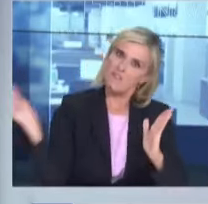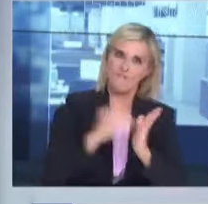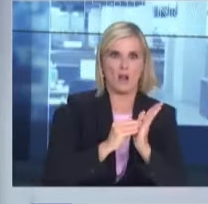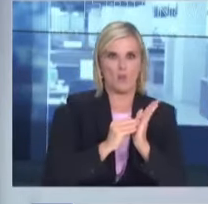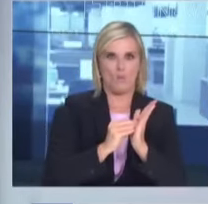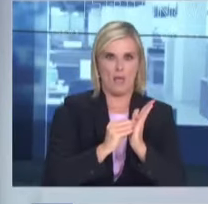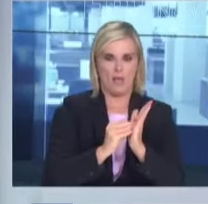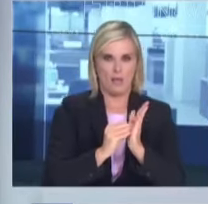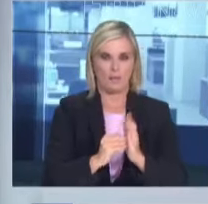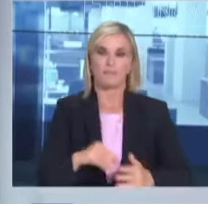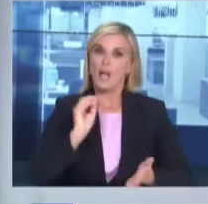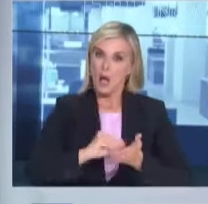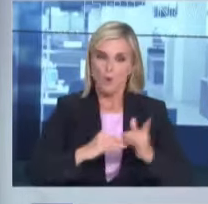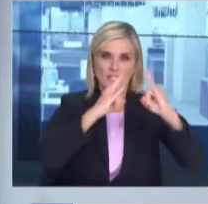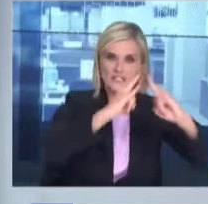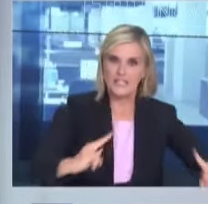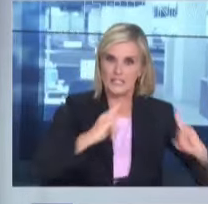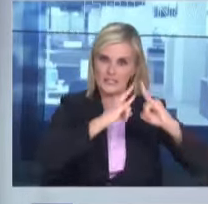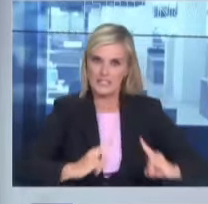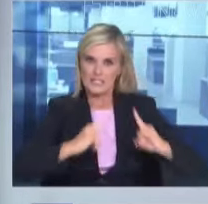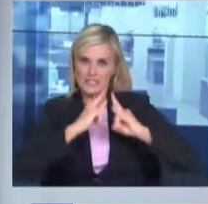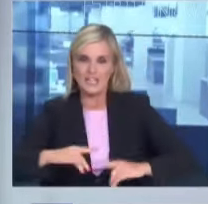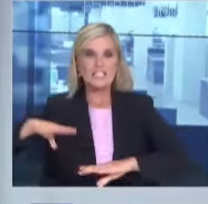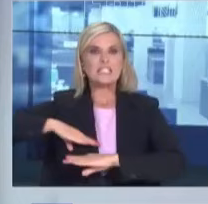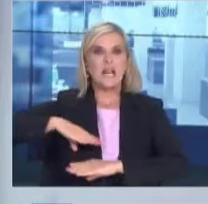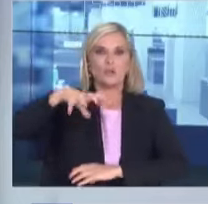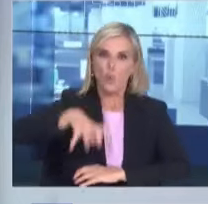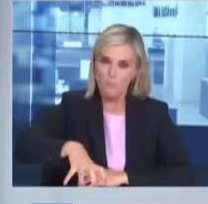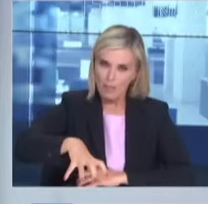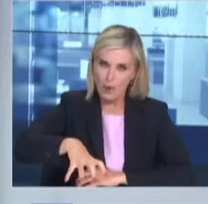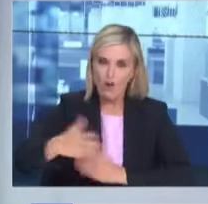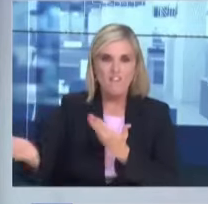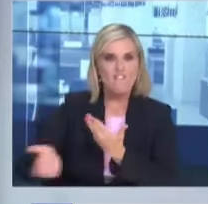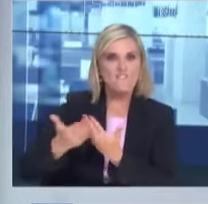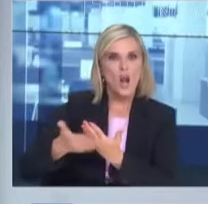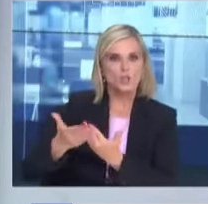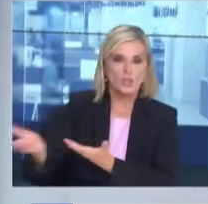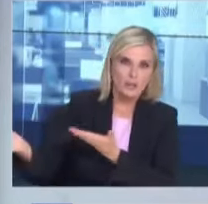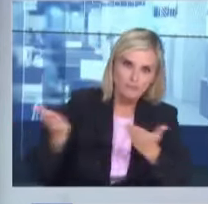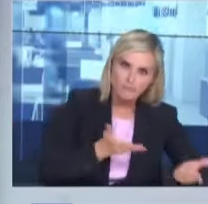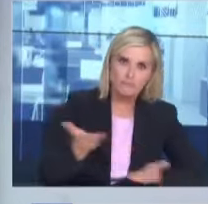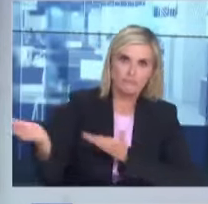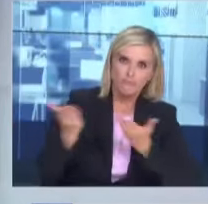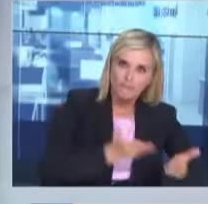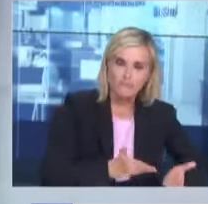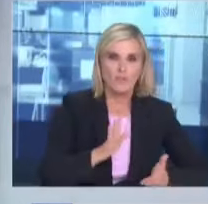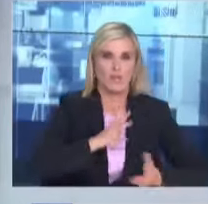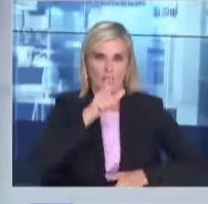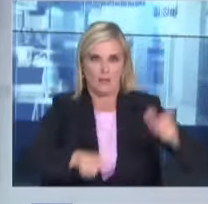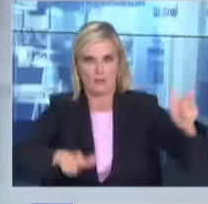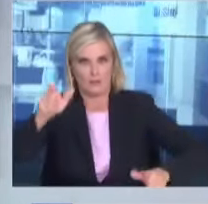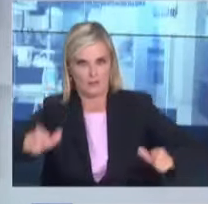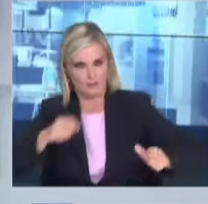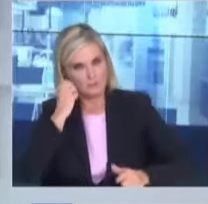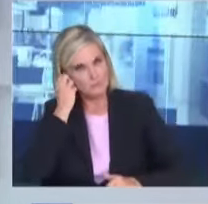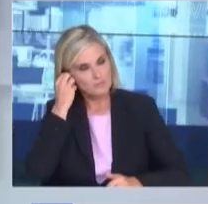αναπτύξει χώρους φιλοξενίας ιδίως στο στρατόπεδο της 32 Ταξία Αρχίας Πεδοναθών στο Βόλο όπου φιλοξενούνται ήδη πολίτες Θα ήθελα να τονίσω